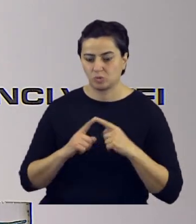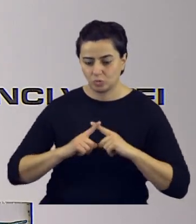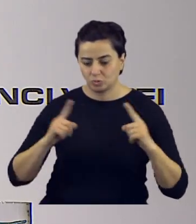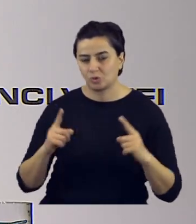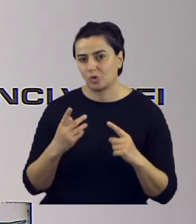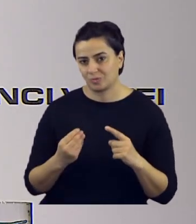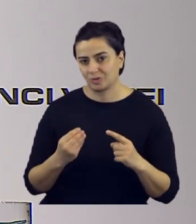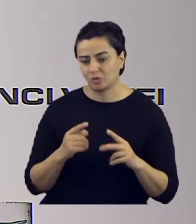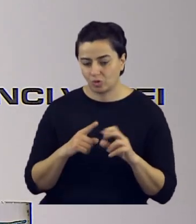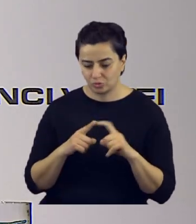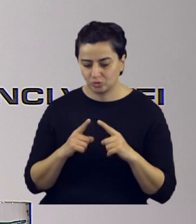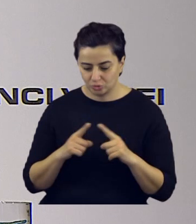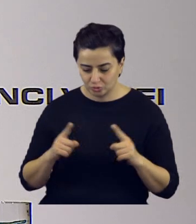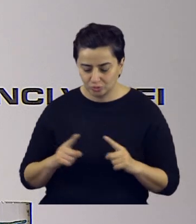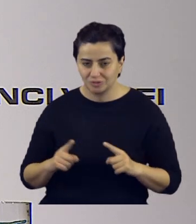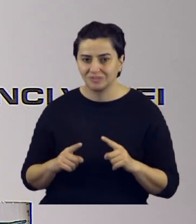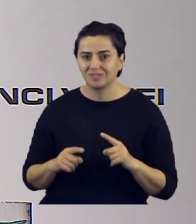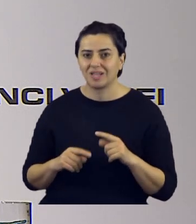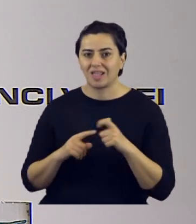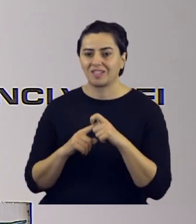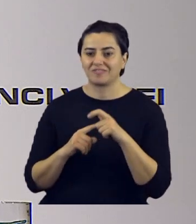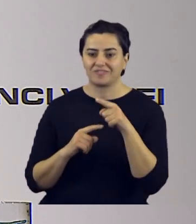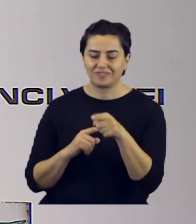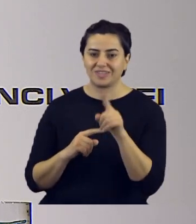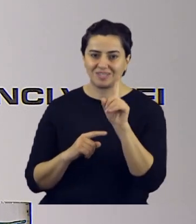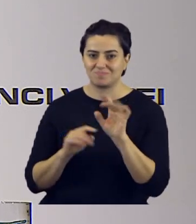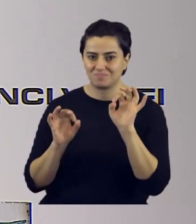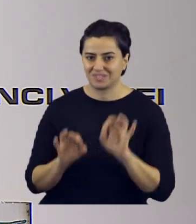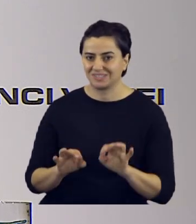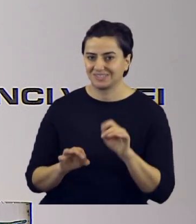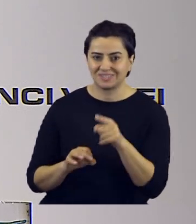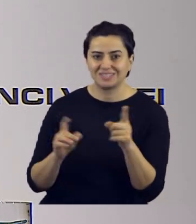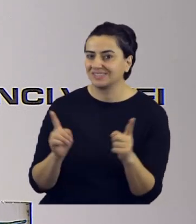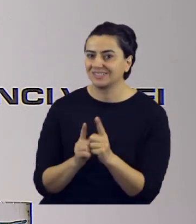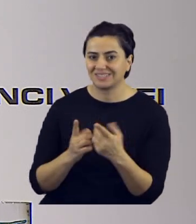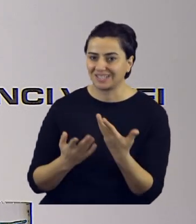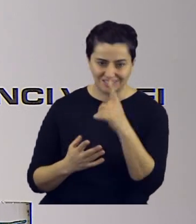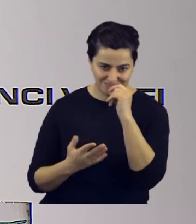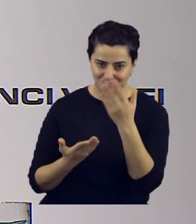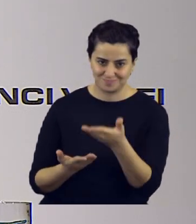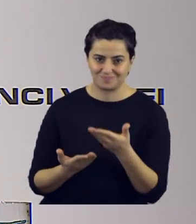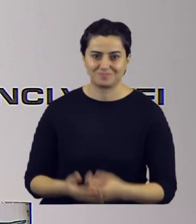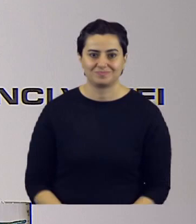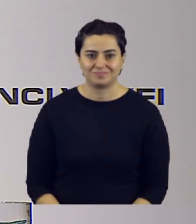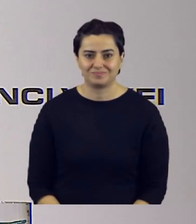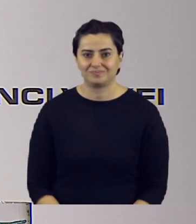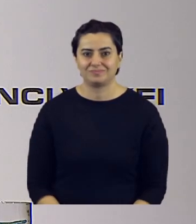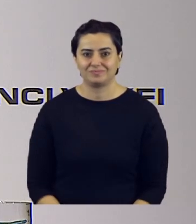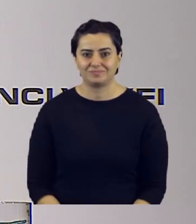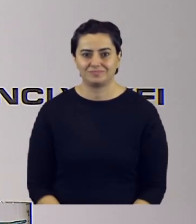uzatabilirim önümde uzun notlar var. Dolayısıyla Elif Eda seninle başlayalım. Bir kısaca bize kendini tanıtır mısın?